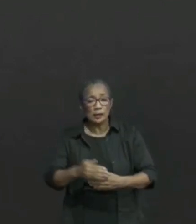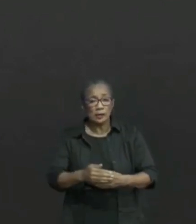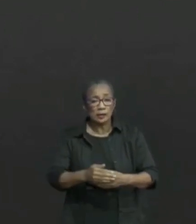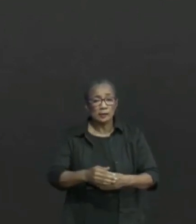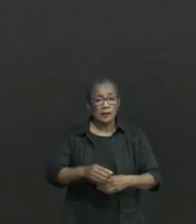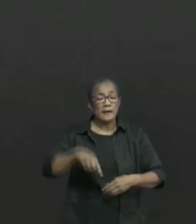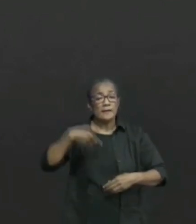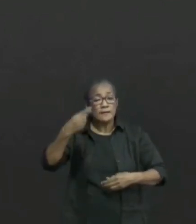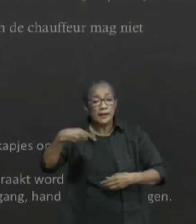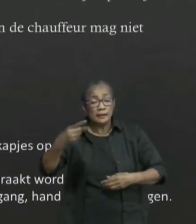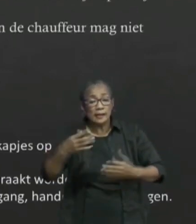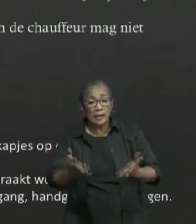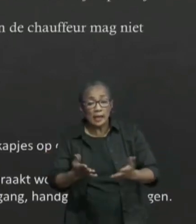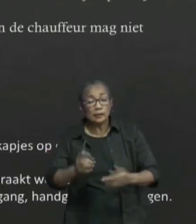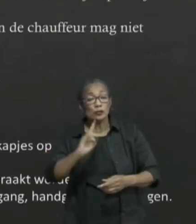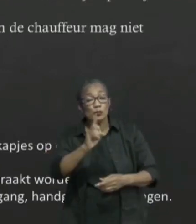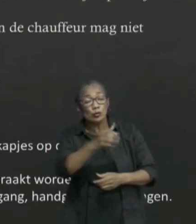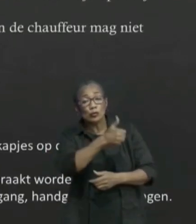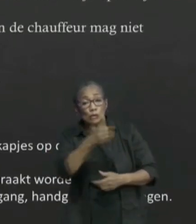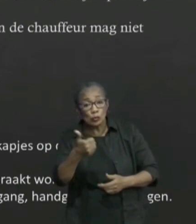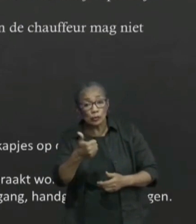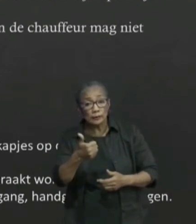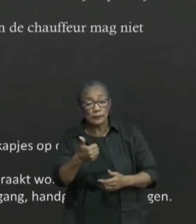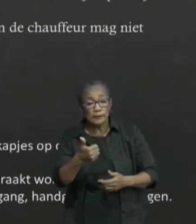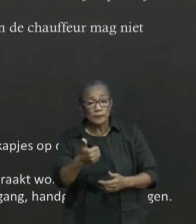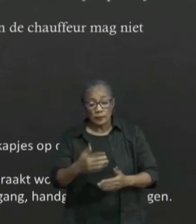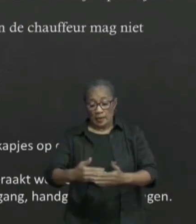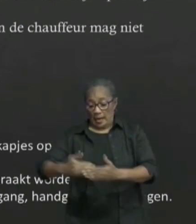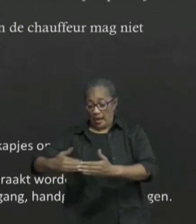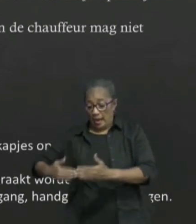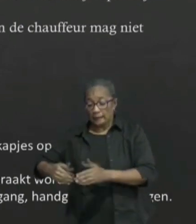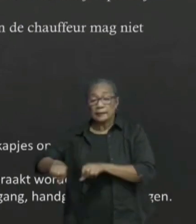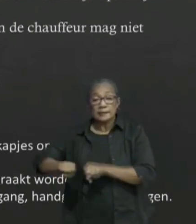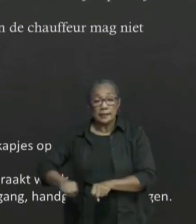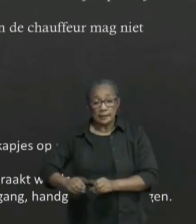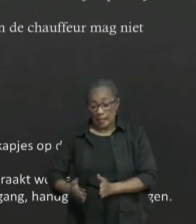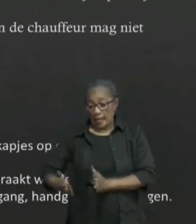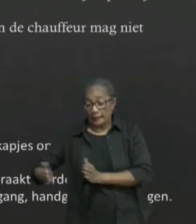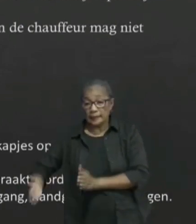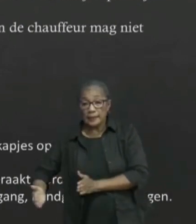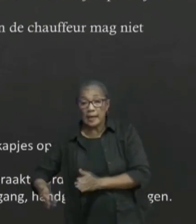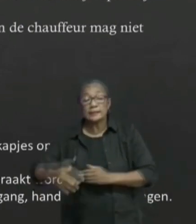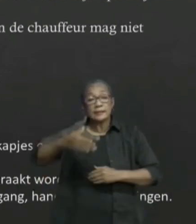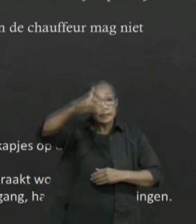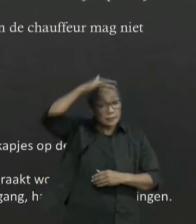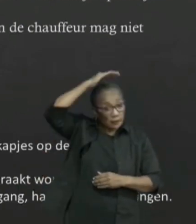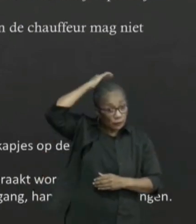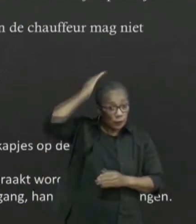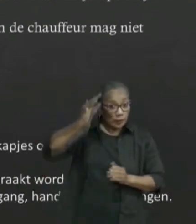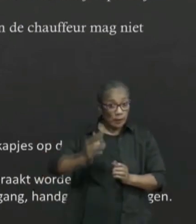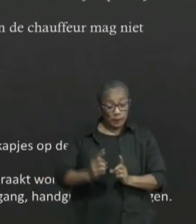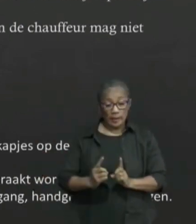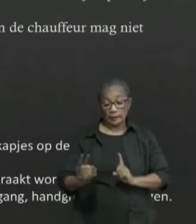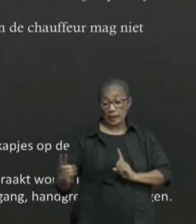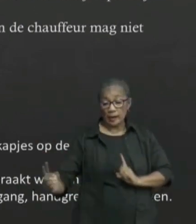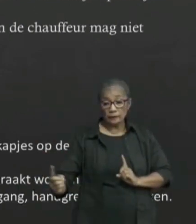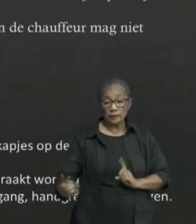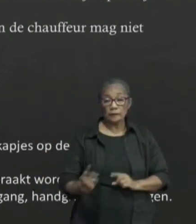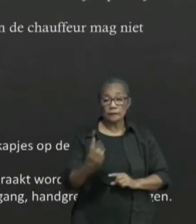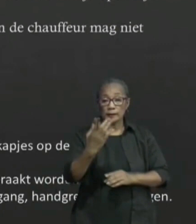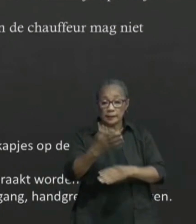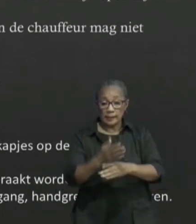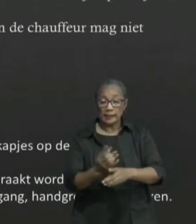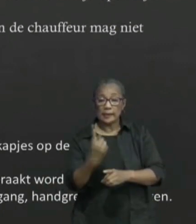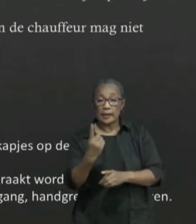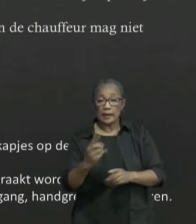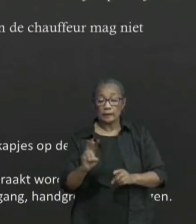ventilatie in de bus optimaal. Achter zitplaats en naast de chauffeursstoel binnen de afstand van 1,5 meter tot de